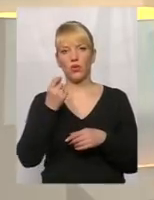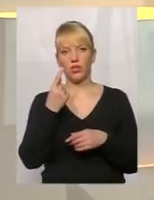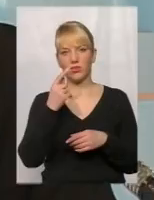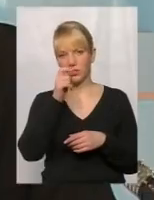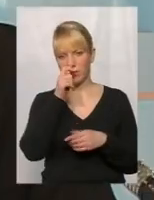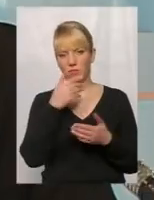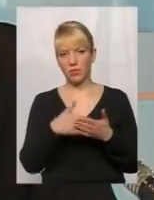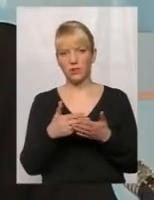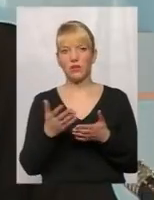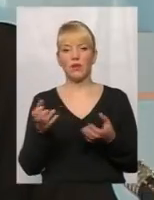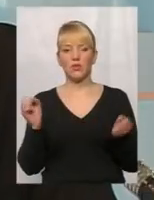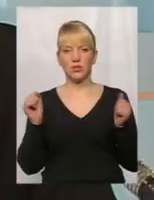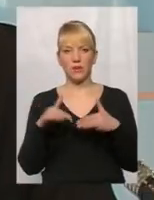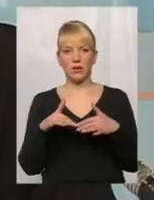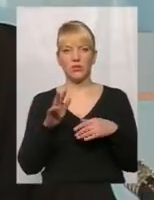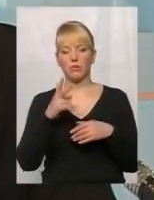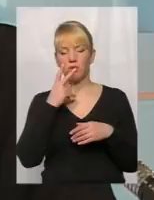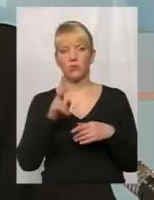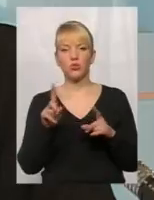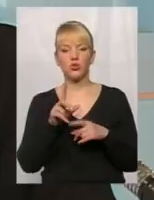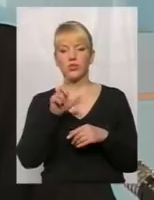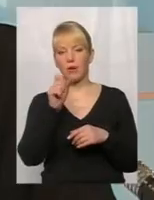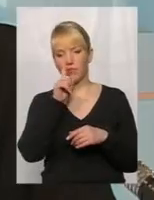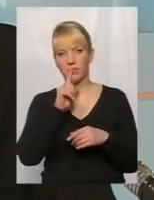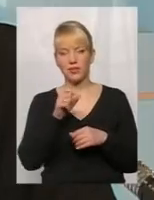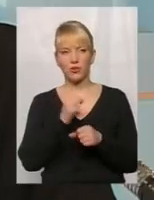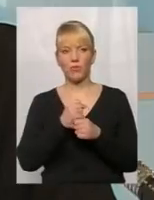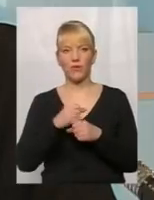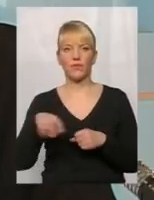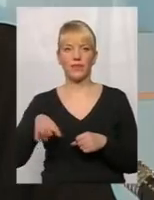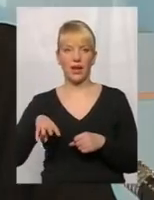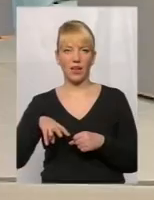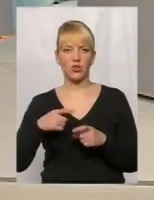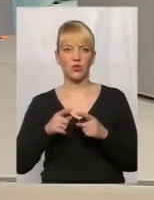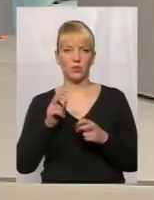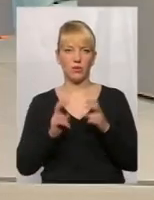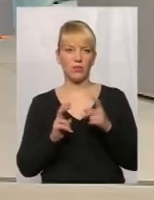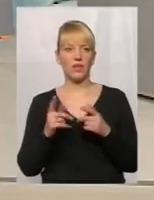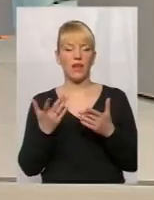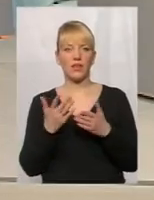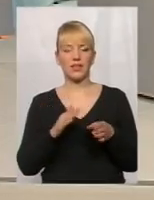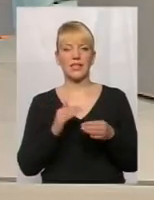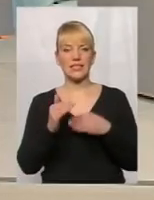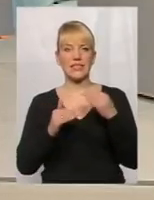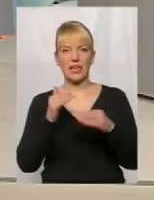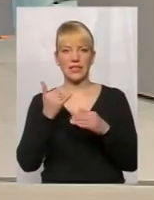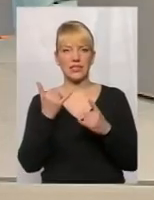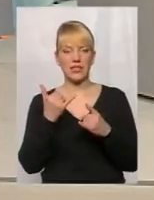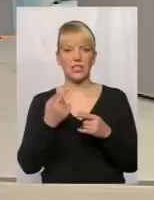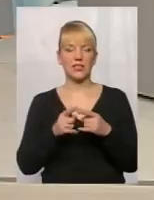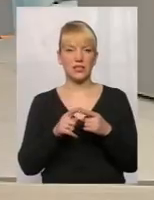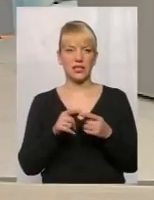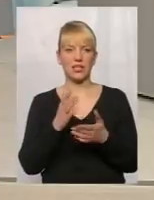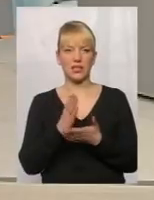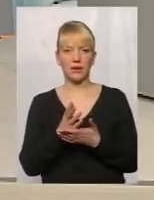приблизно, ми знову зберемося і подивимося, що за місяць зробив директор підприємства, на якій стадії на сьогоднішній день є. Далі,